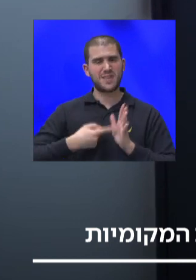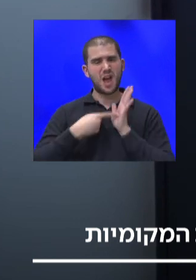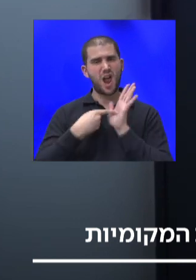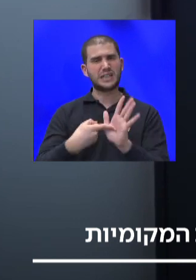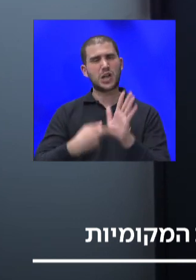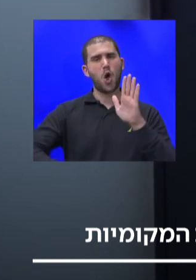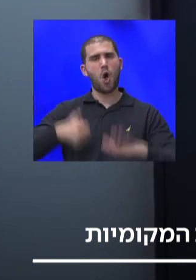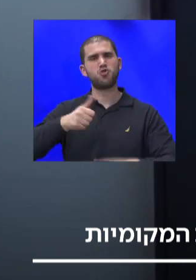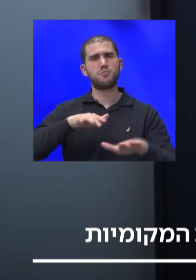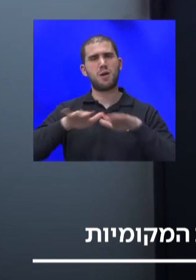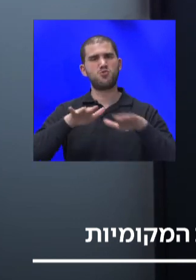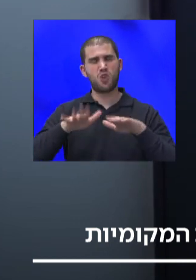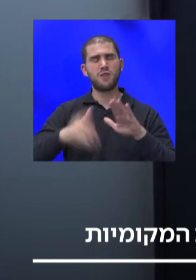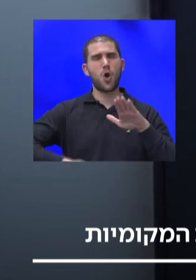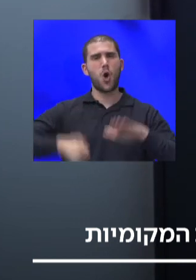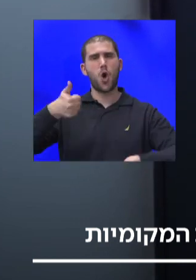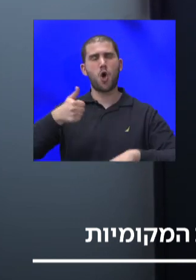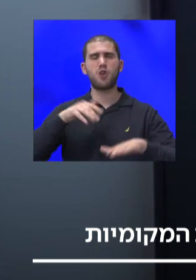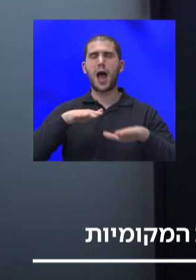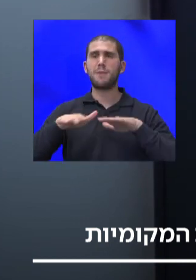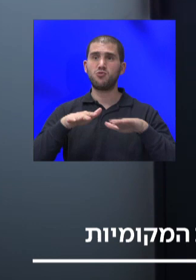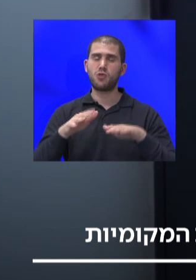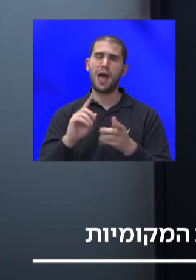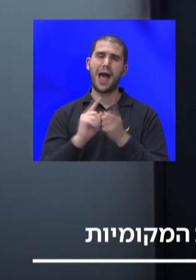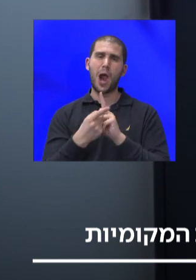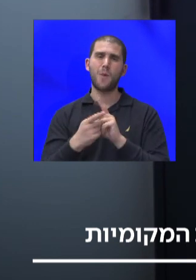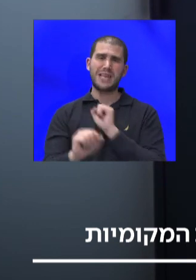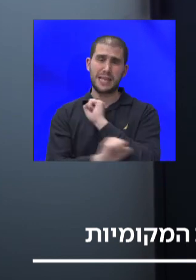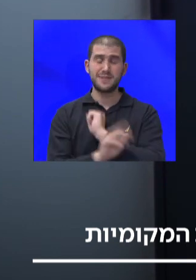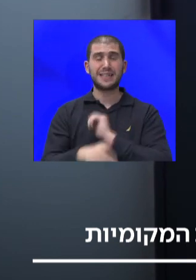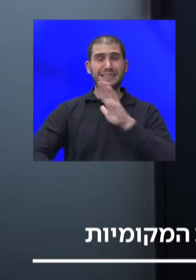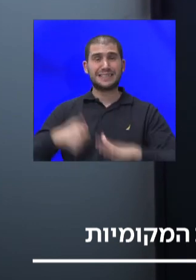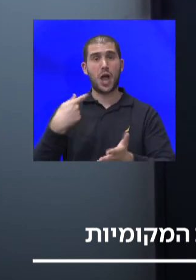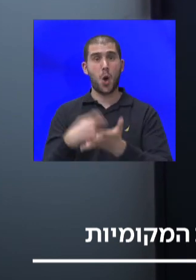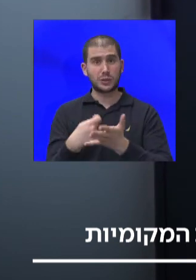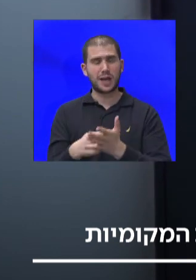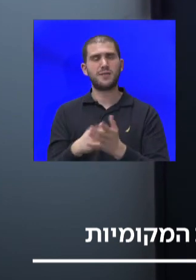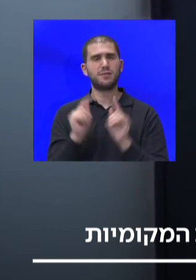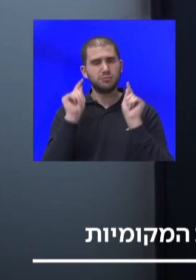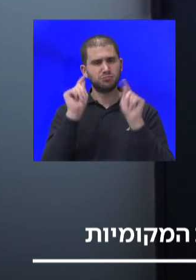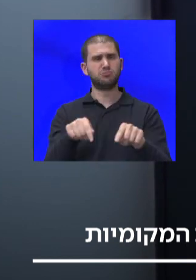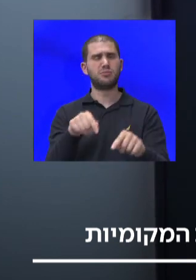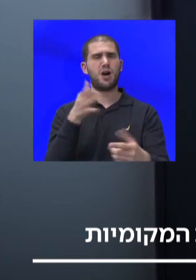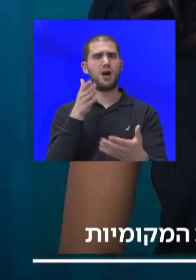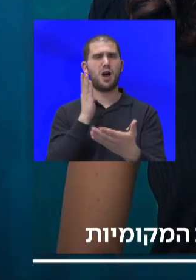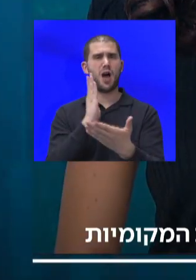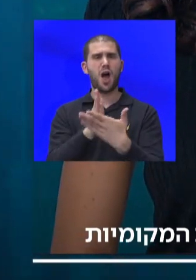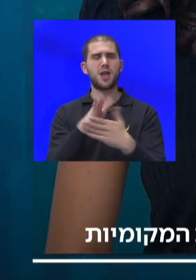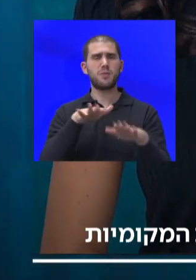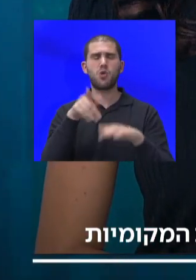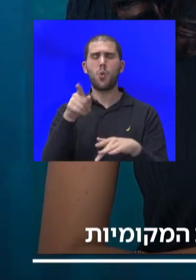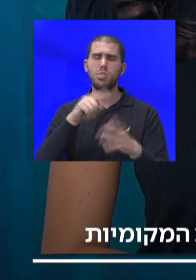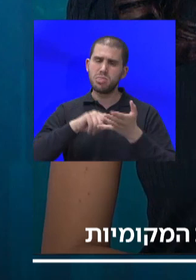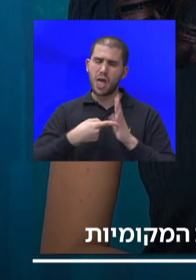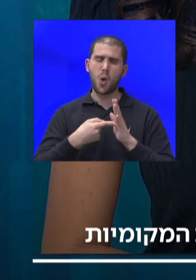לראש הממשלה החלופי, לשר האוצר, ולהגיע עם הדוח הזה לממשלה. הוא נחוש להוביל את המהפכה בשלטון